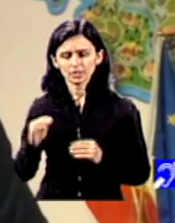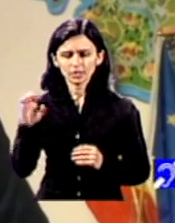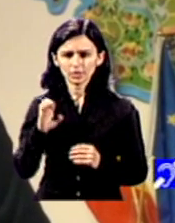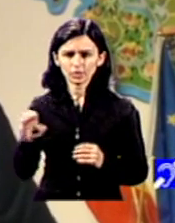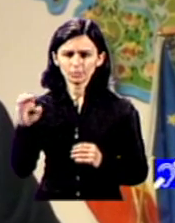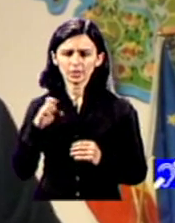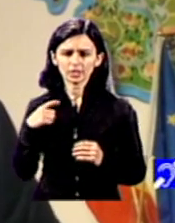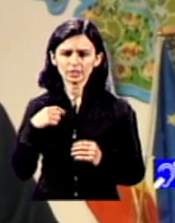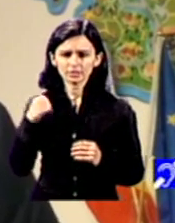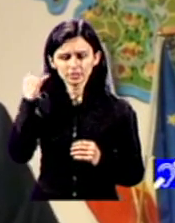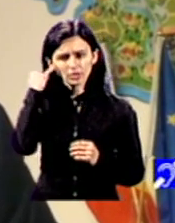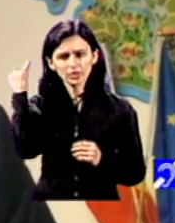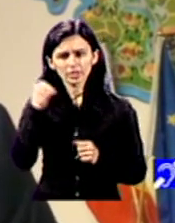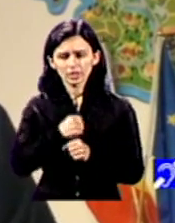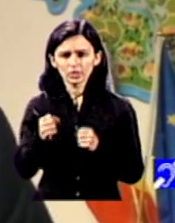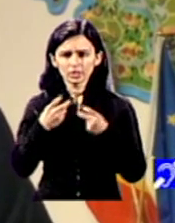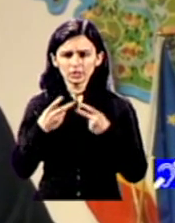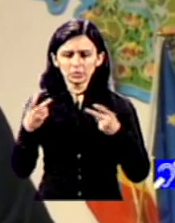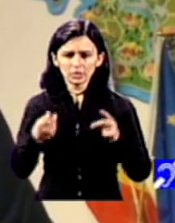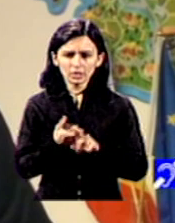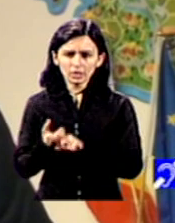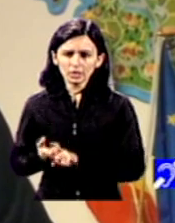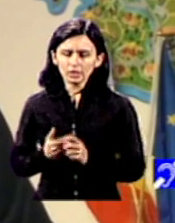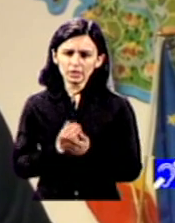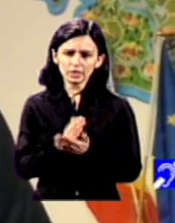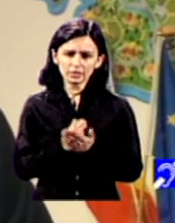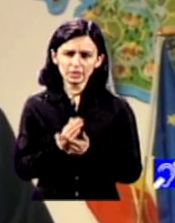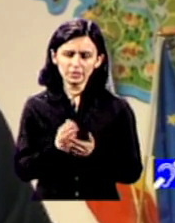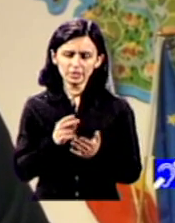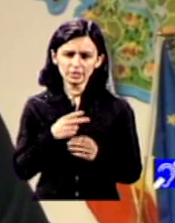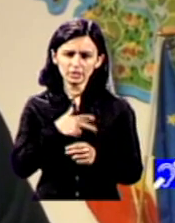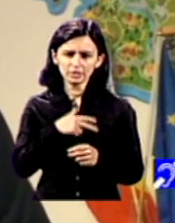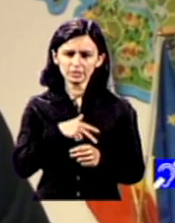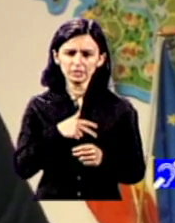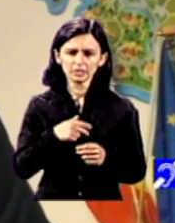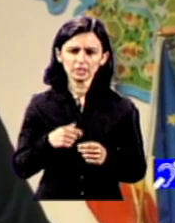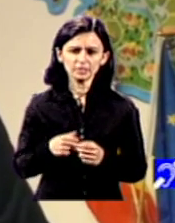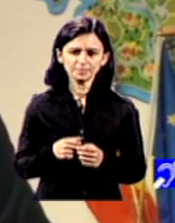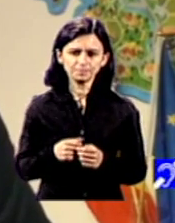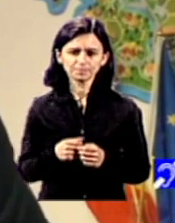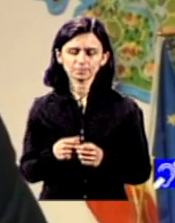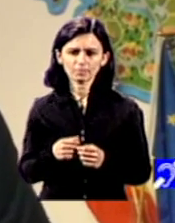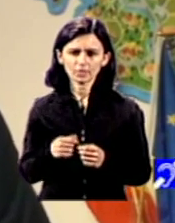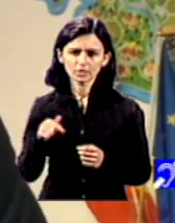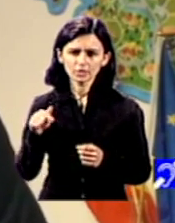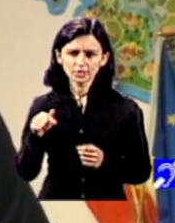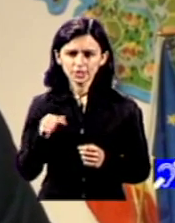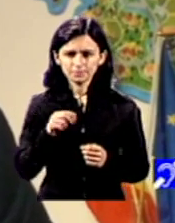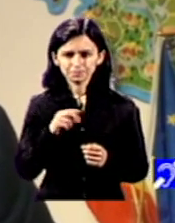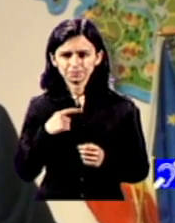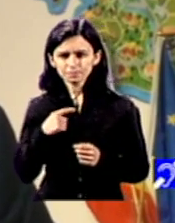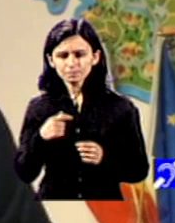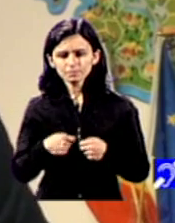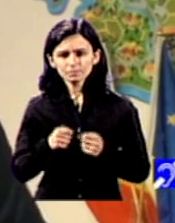un principiu foarte important legat de serviciile sociale se numește housing first deci chestiunea aceasta se referă la toate serviciile